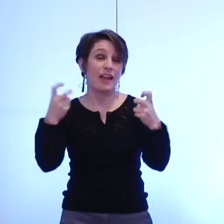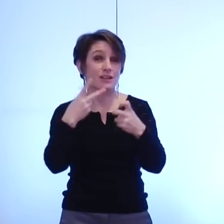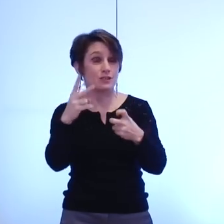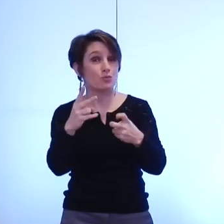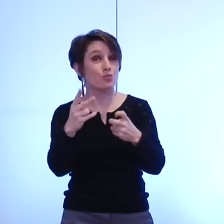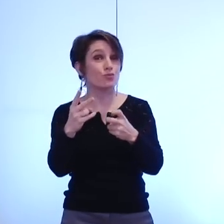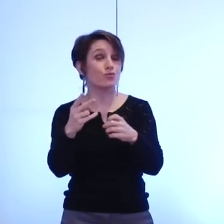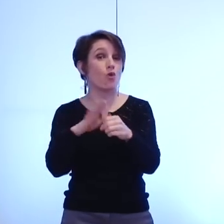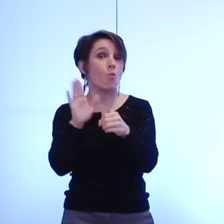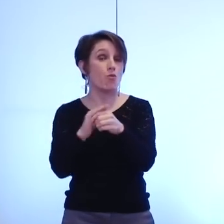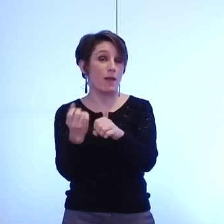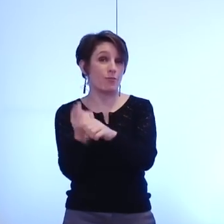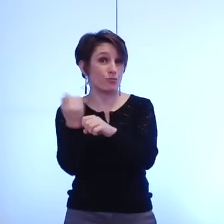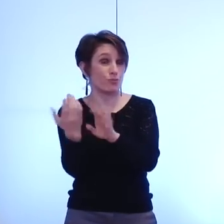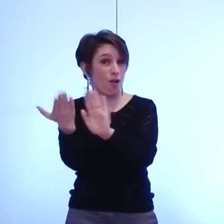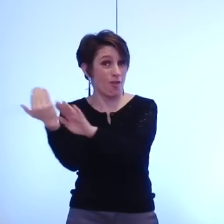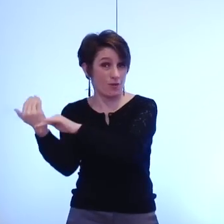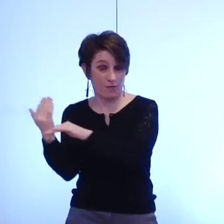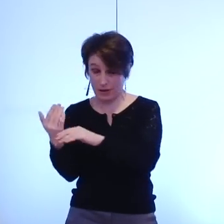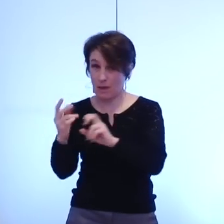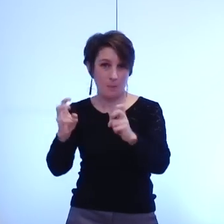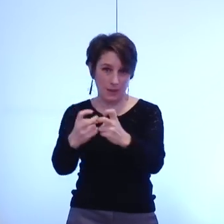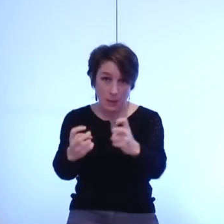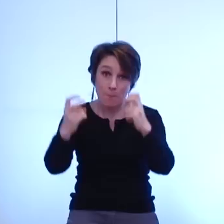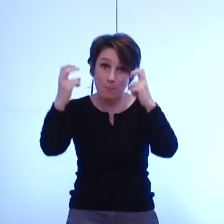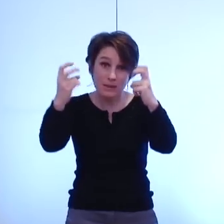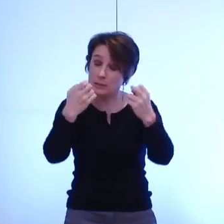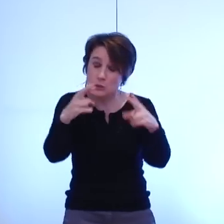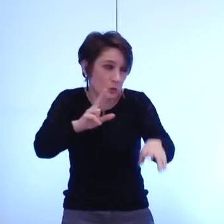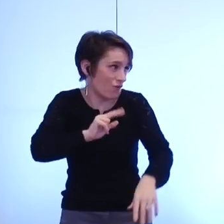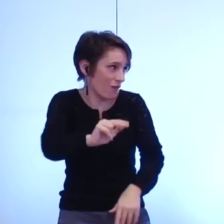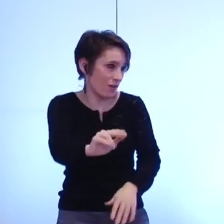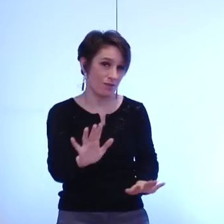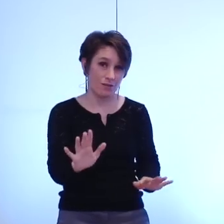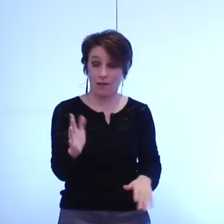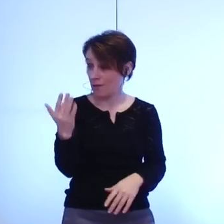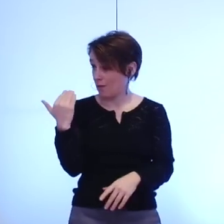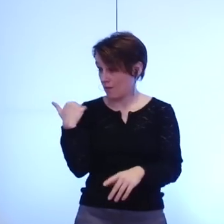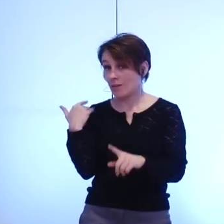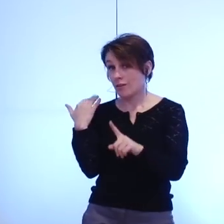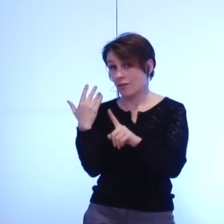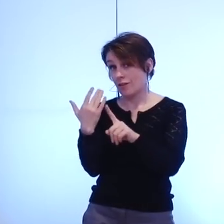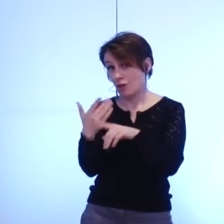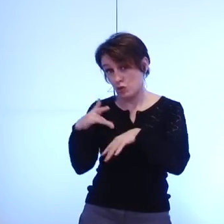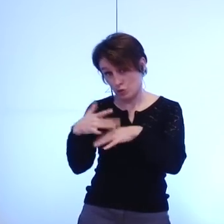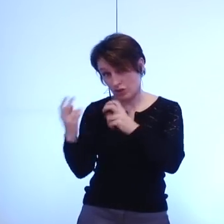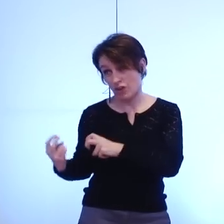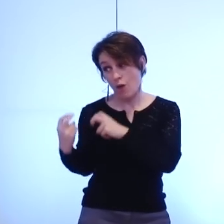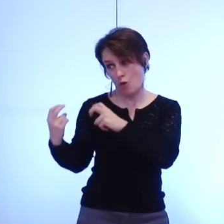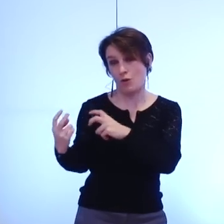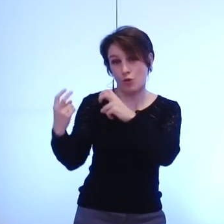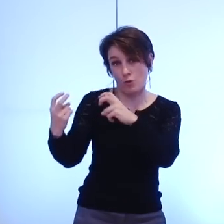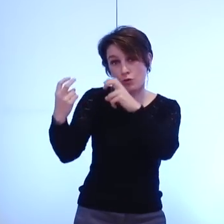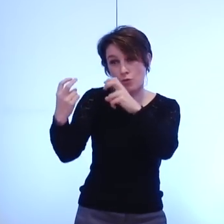ménagères à plus ou moins court terme elle a pourtant augmenté déjà de